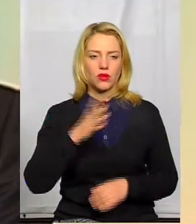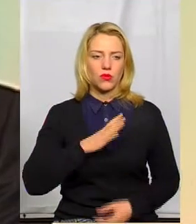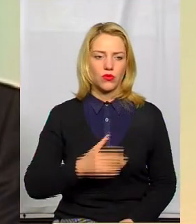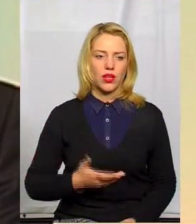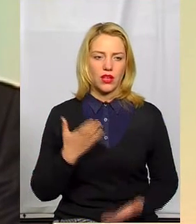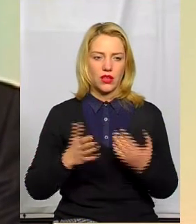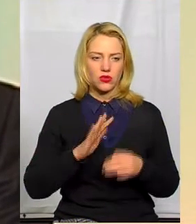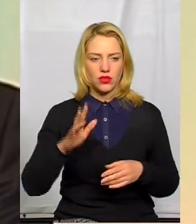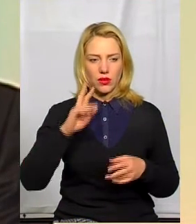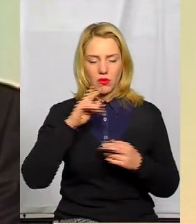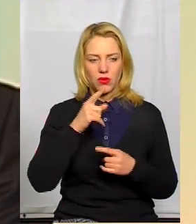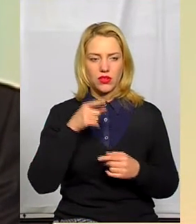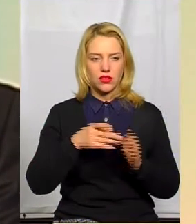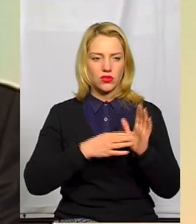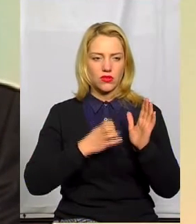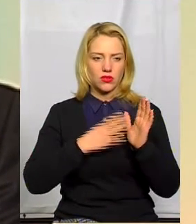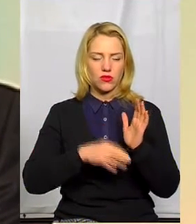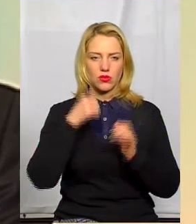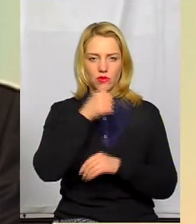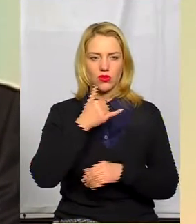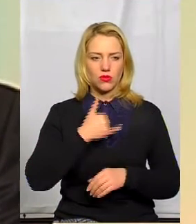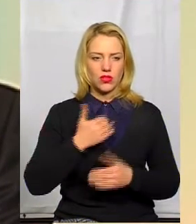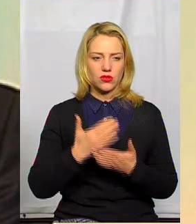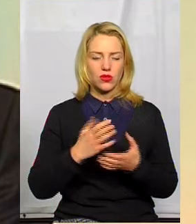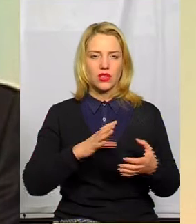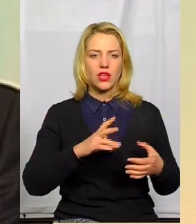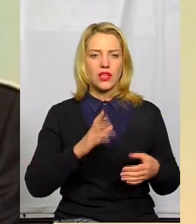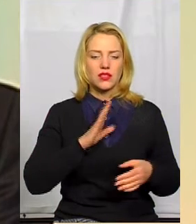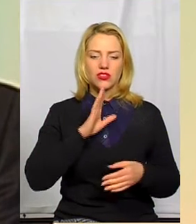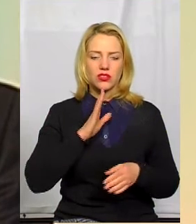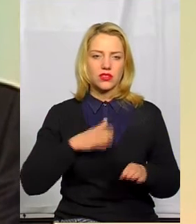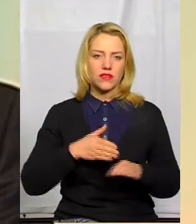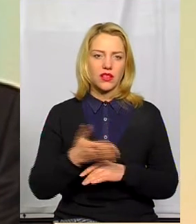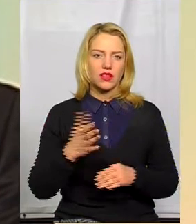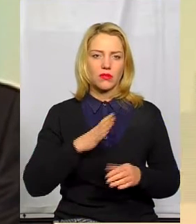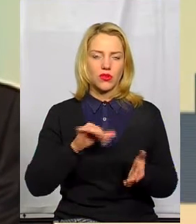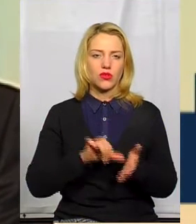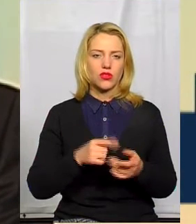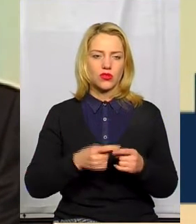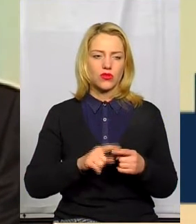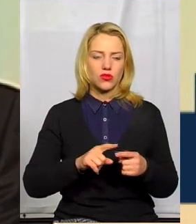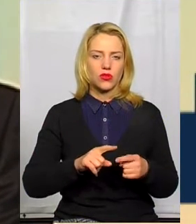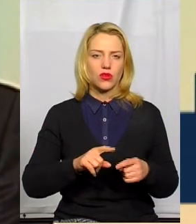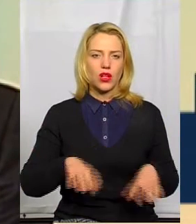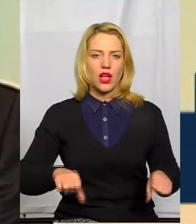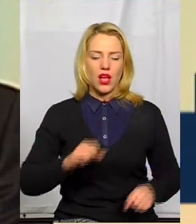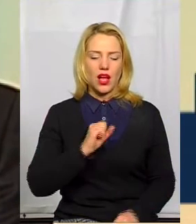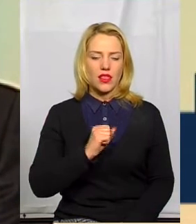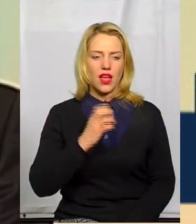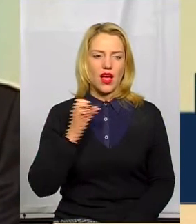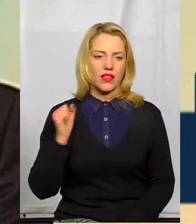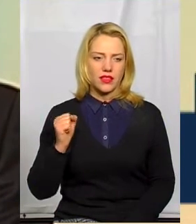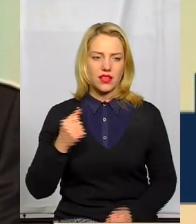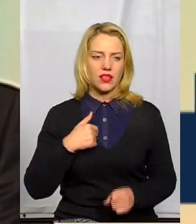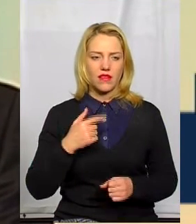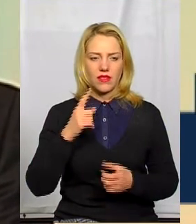якщо не помиляюся, у 1990 році в нас сьогодні на ланцюг якраз завітала жінка, яка була учасницею цього ланцюга Ганна Андріївна, прізвище,